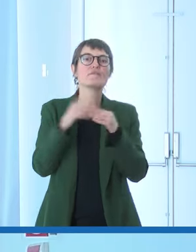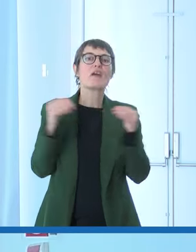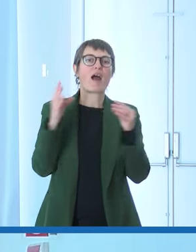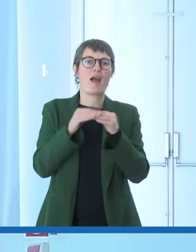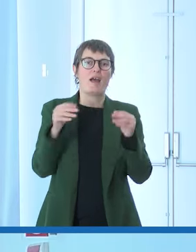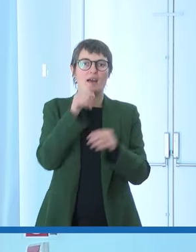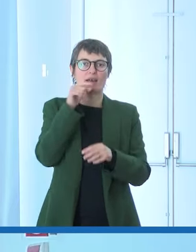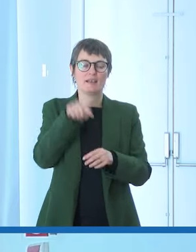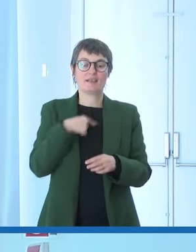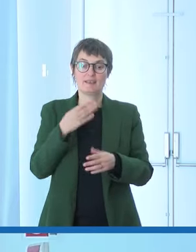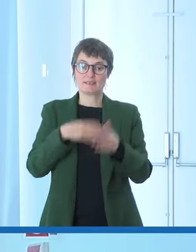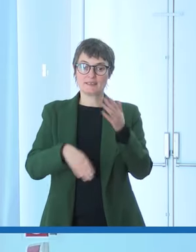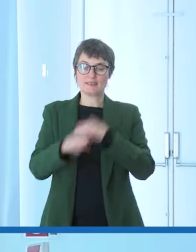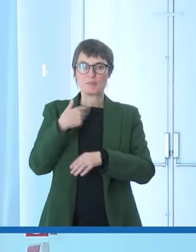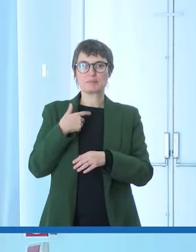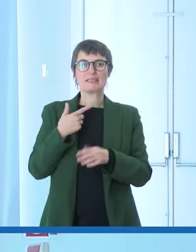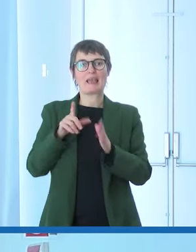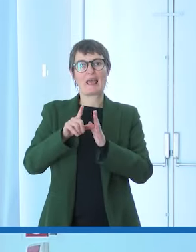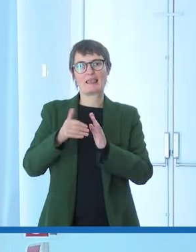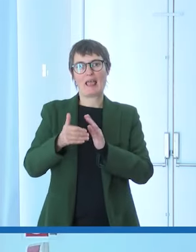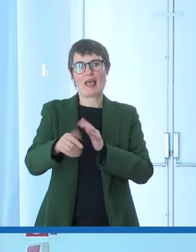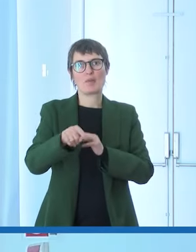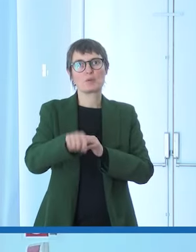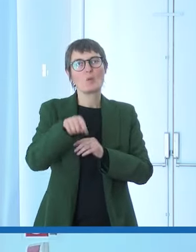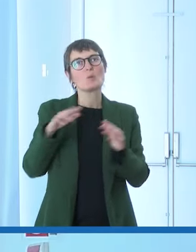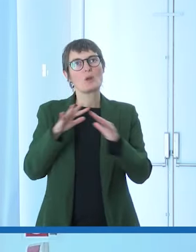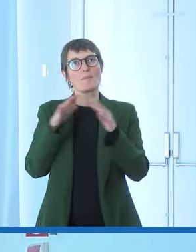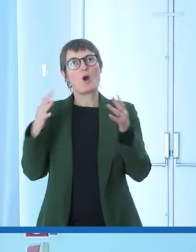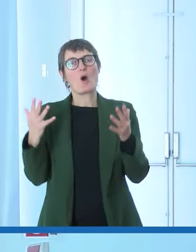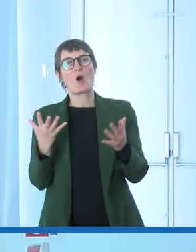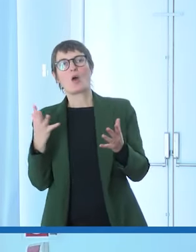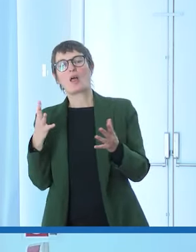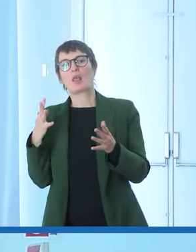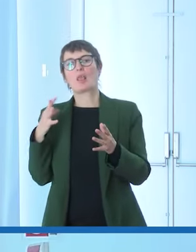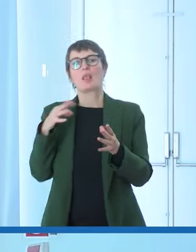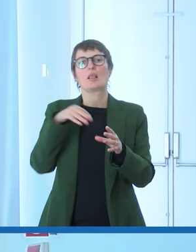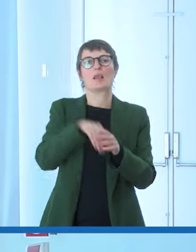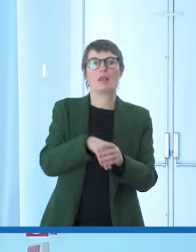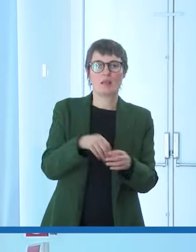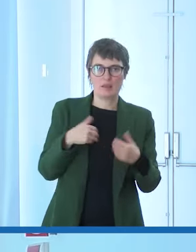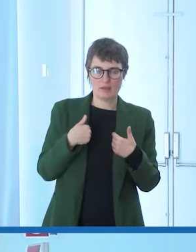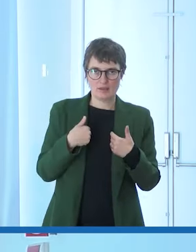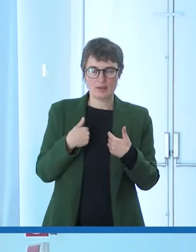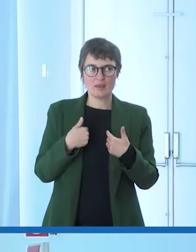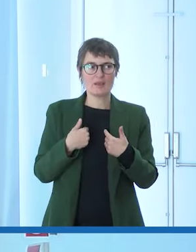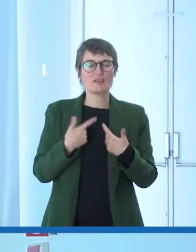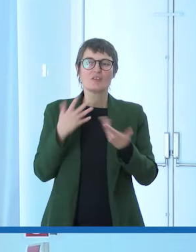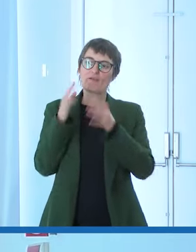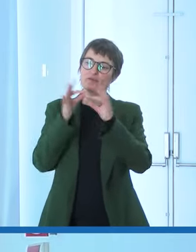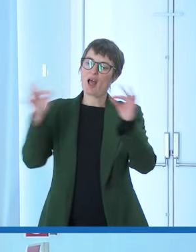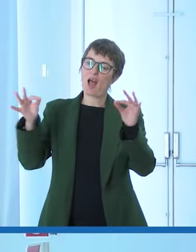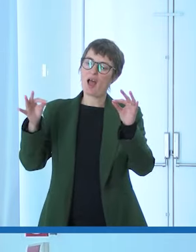e anche questo mondo mi ha preso con sé mio malgrado si dice che siamo gli incontri che facciamo